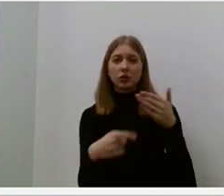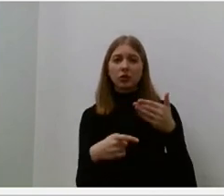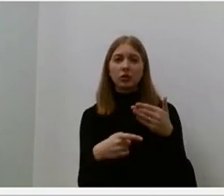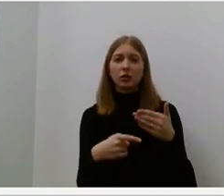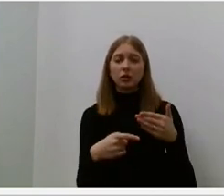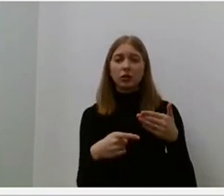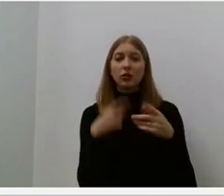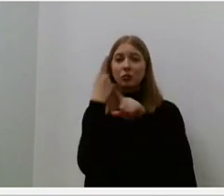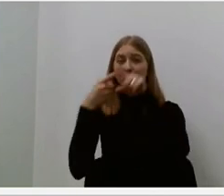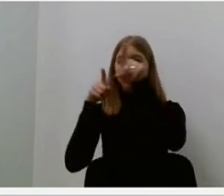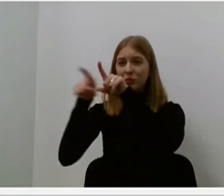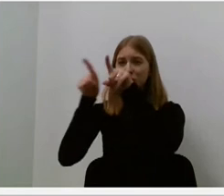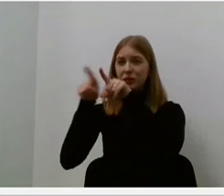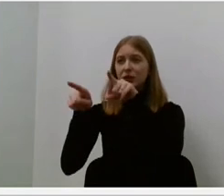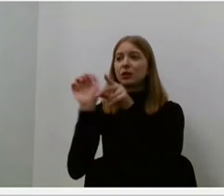lūkšieniai.